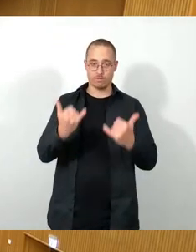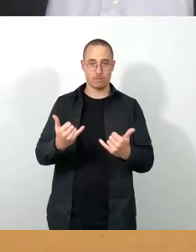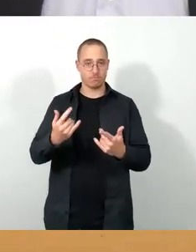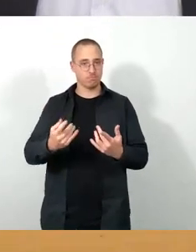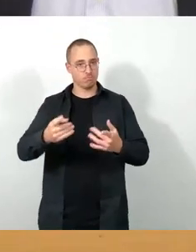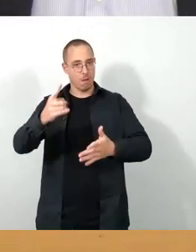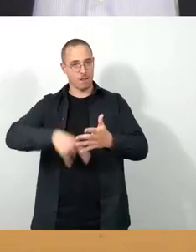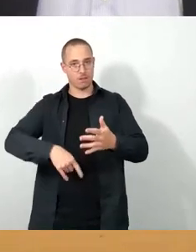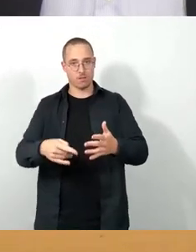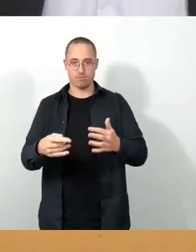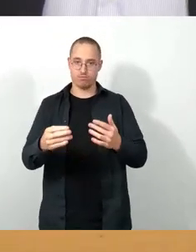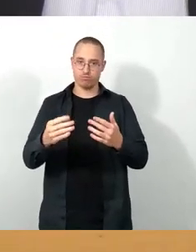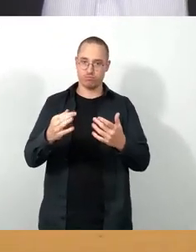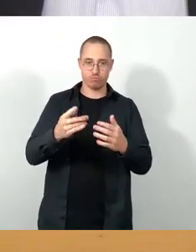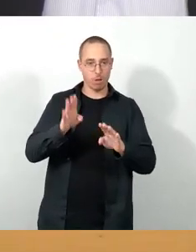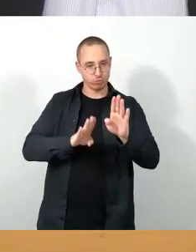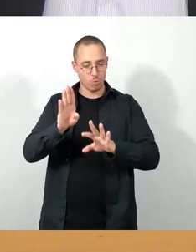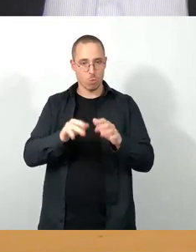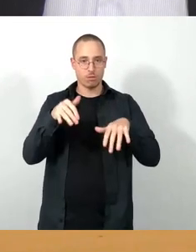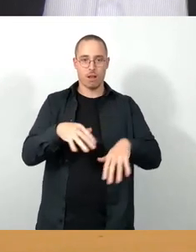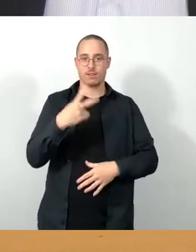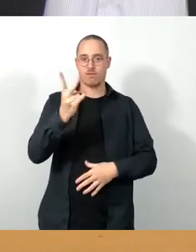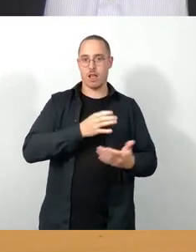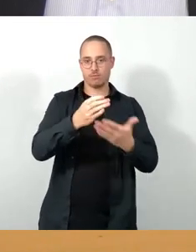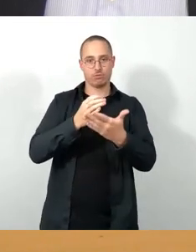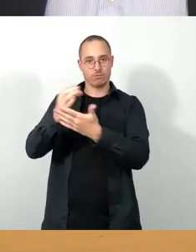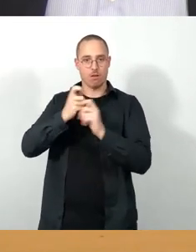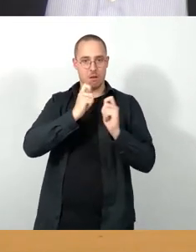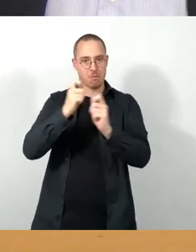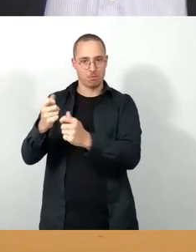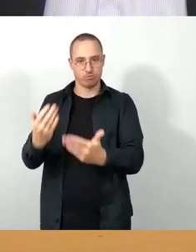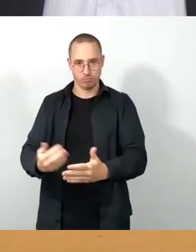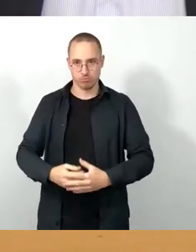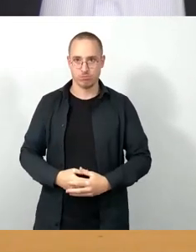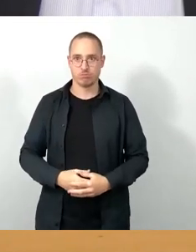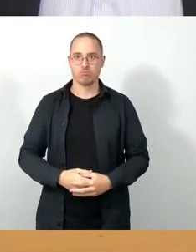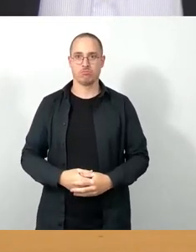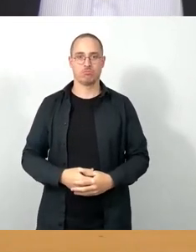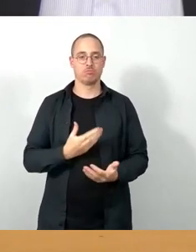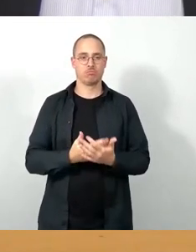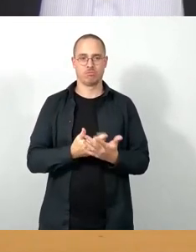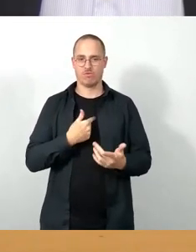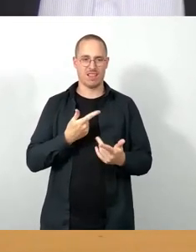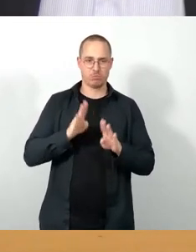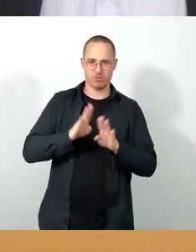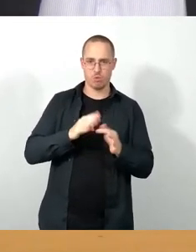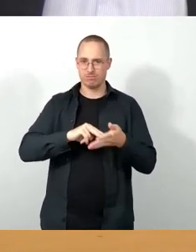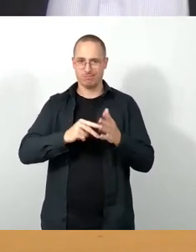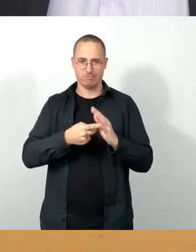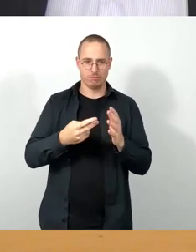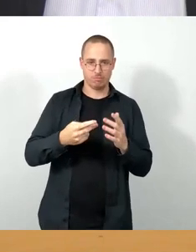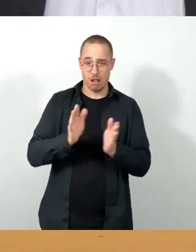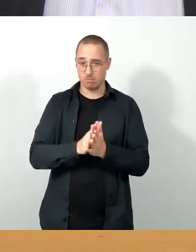Ersetzungsanträge vor. Ich würde es mal so, damit es abstimmungstechnisch funktioniert, den